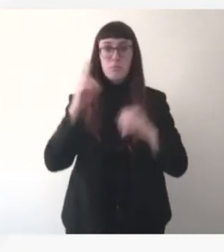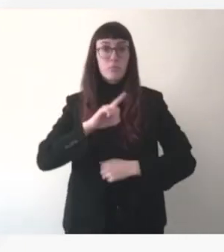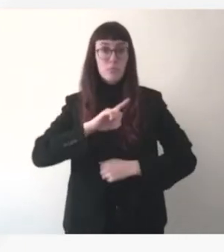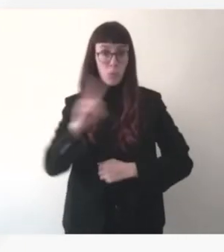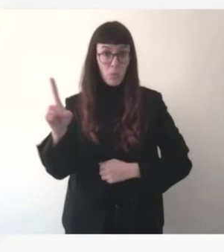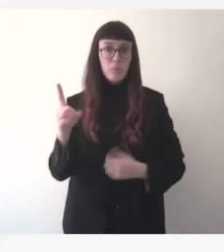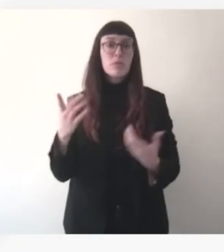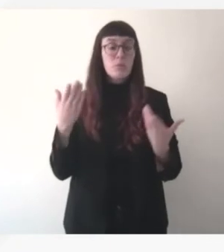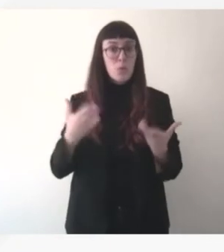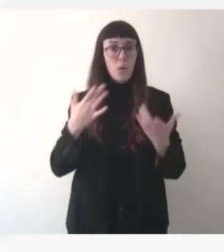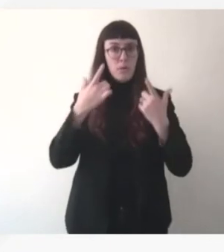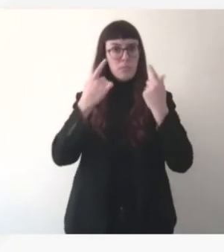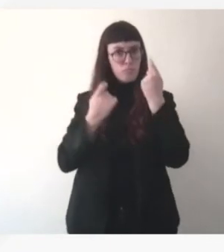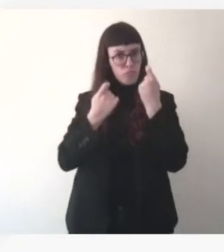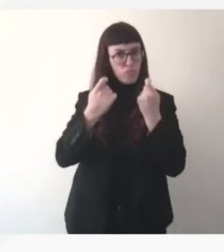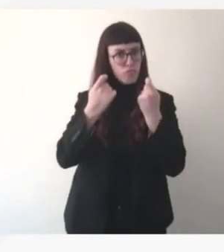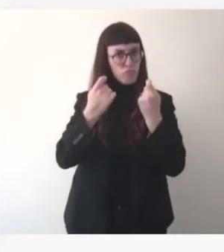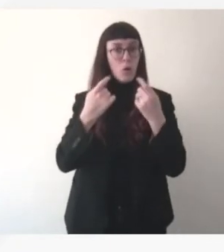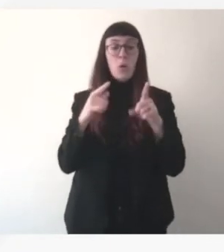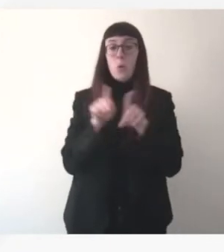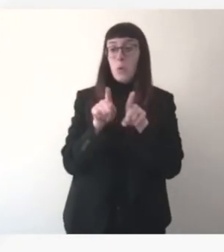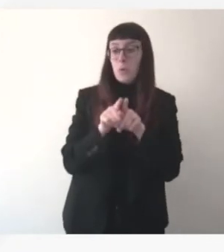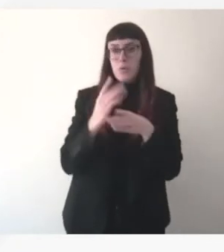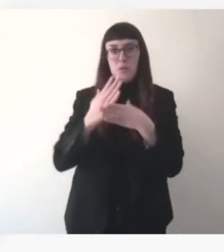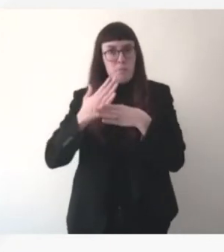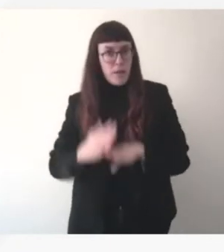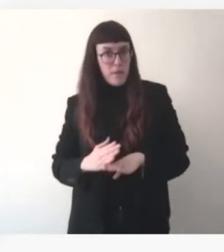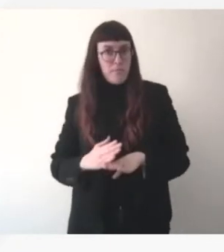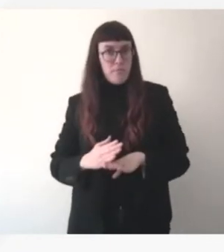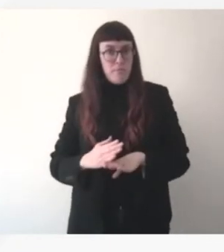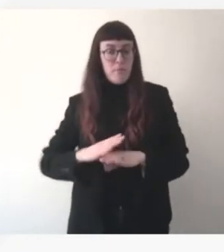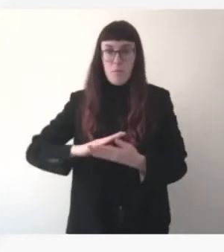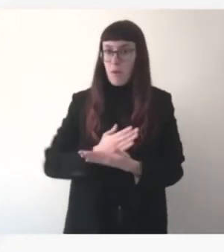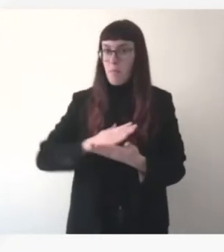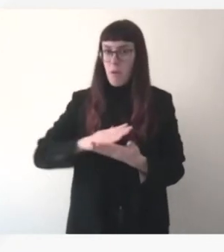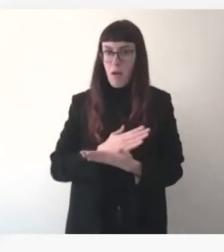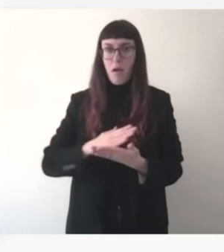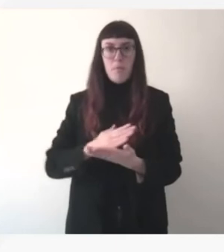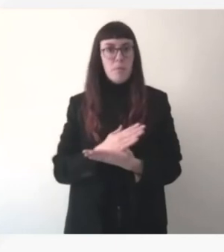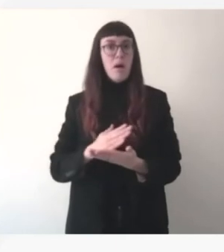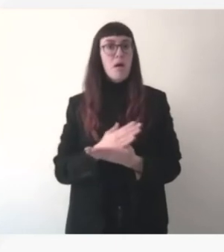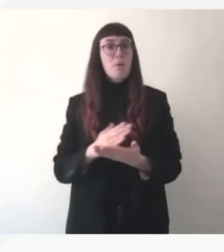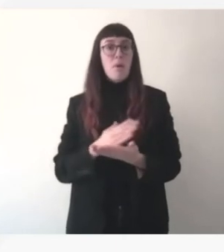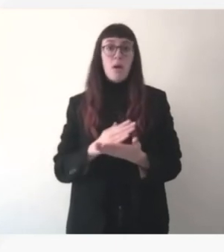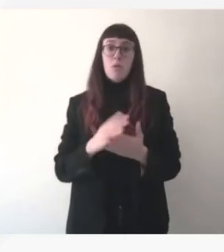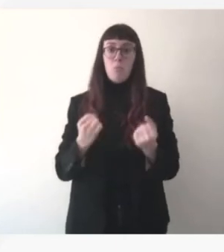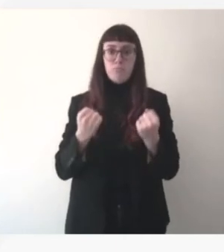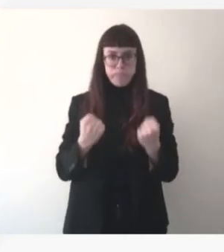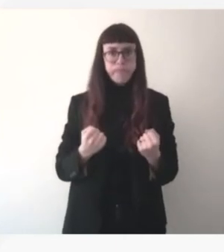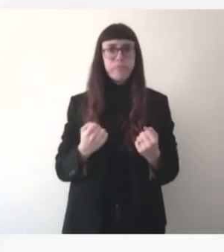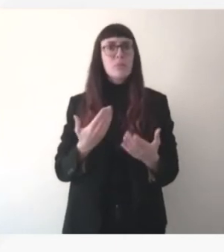être préparé ce que nous sommes et ce que nous continuons à renforcer en ce moment. Au niveau de la commission,